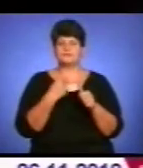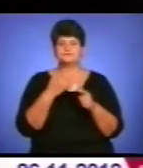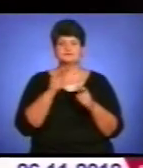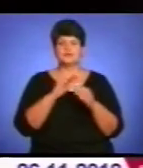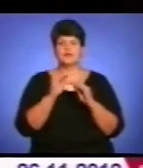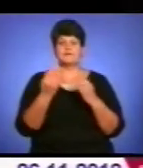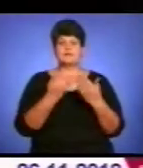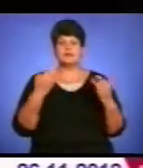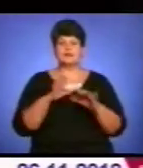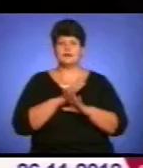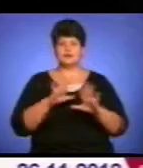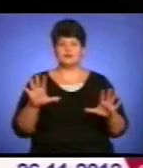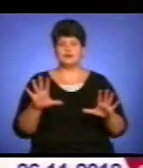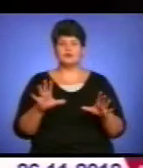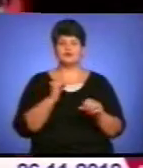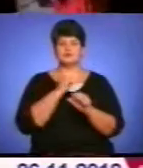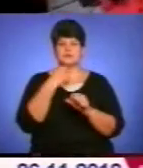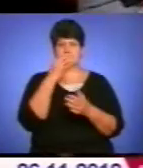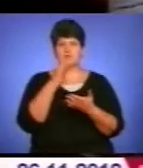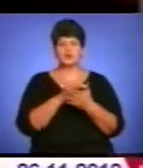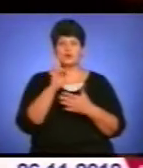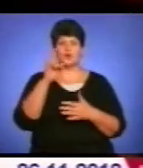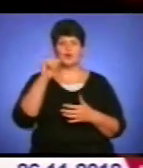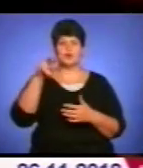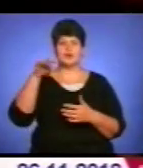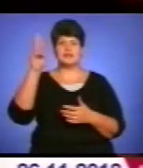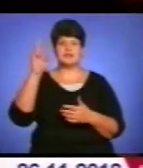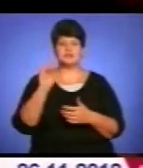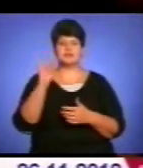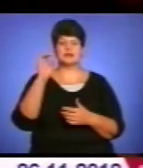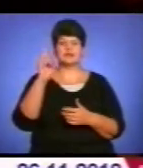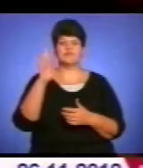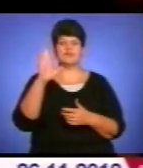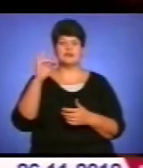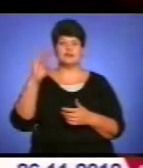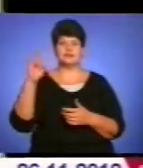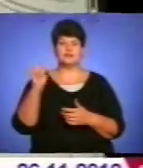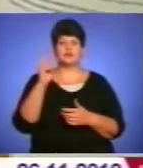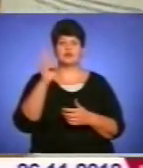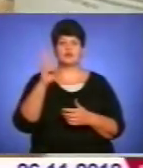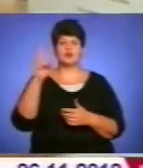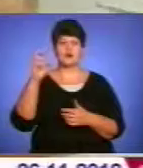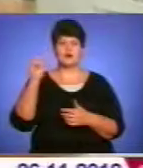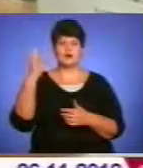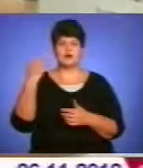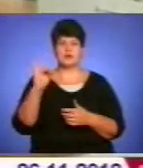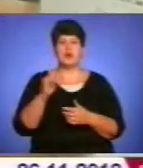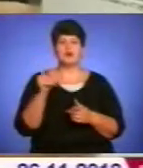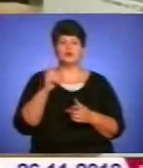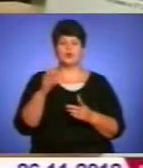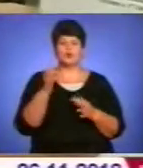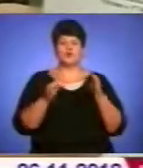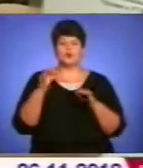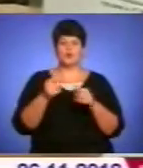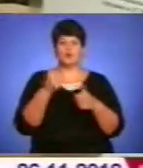що вони створені за п'єсами таких відомих письменників, як «Куліш», «Островський», «Кам'ю», «Вениченко», «Карпенко-Карий». А до журі конкурсу увійшли